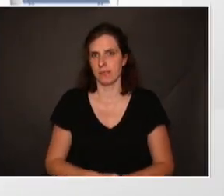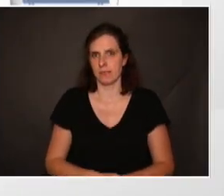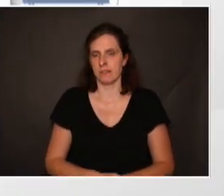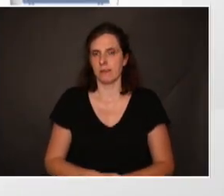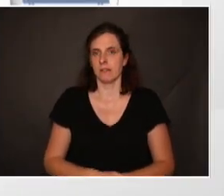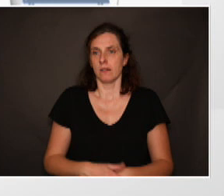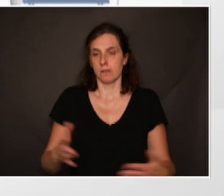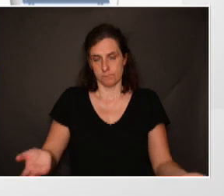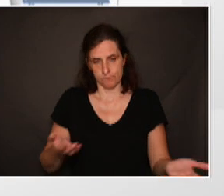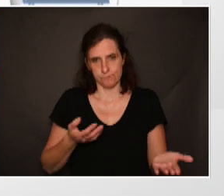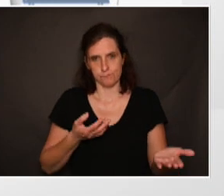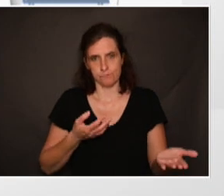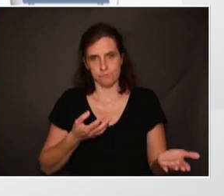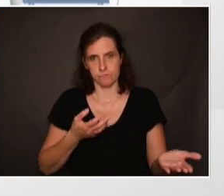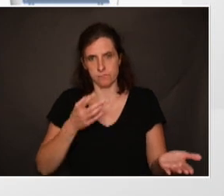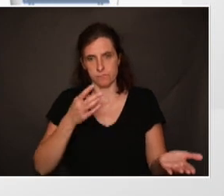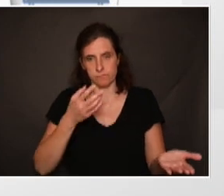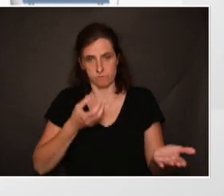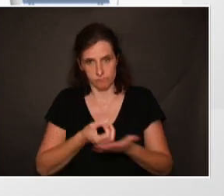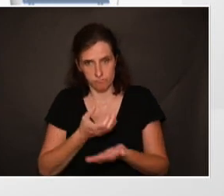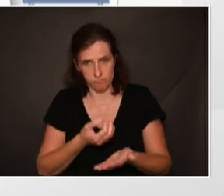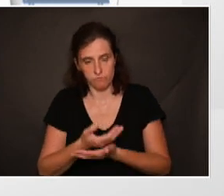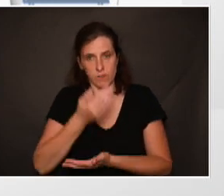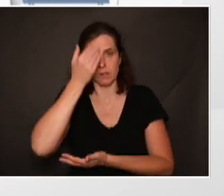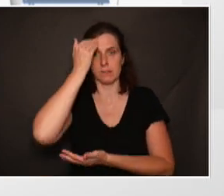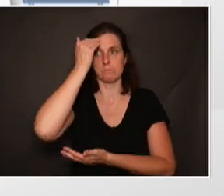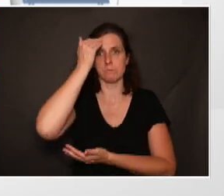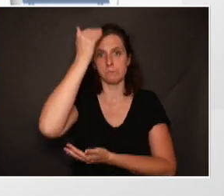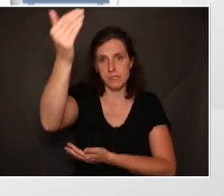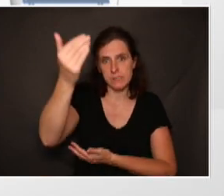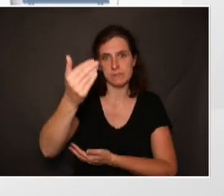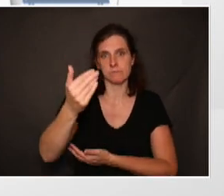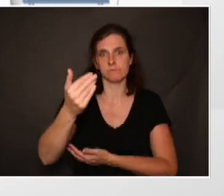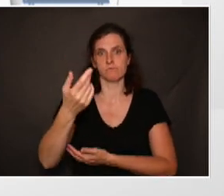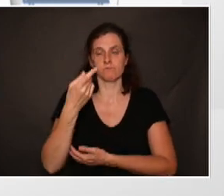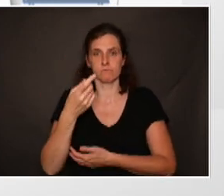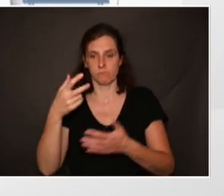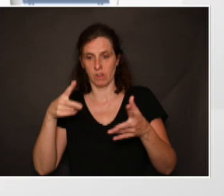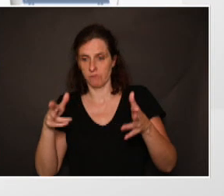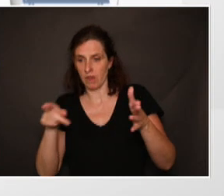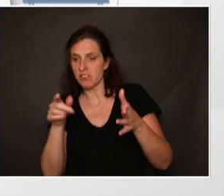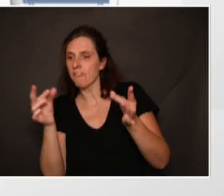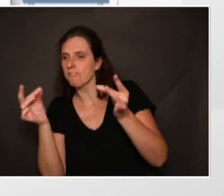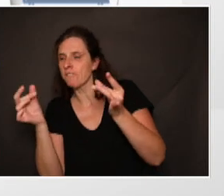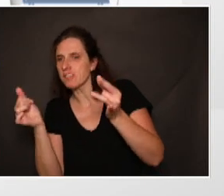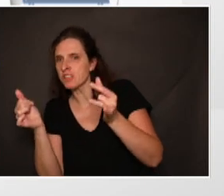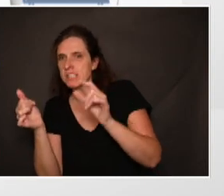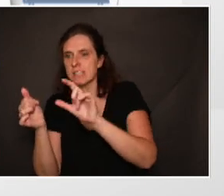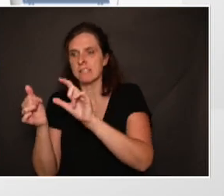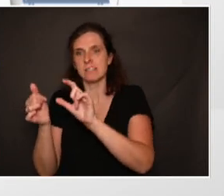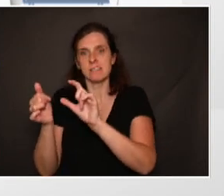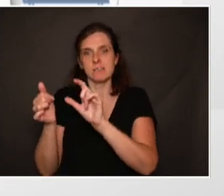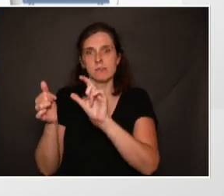Il faut savoir que s'il y a une réversibilité entre la phase fragile et